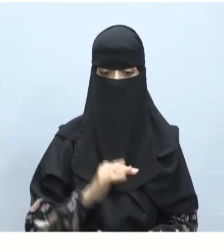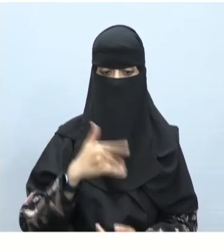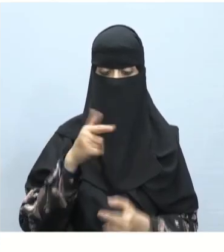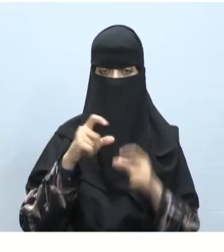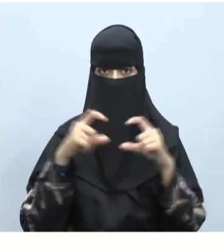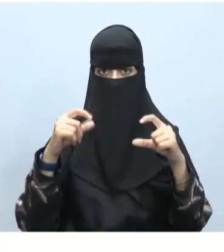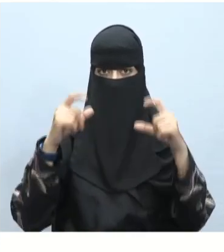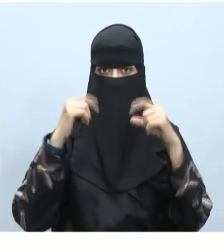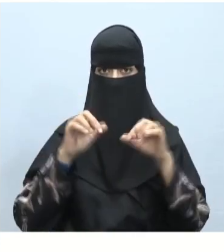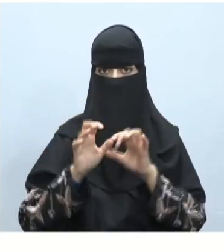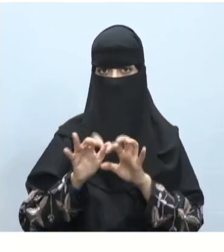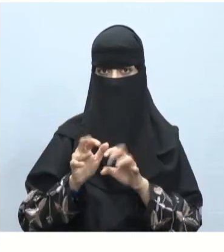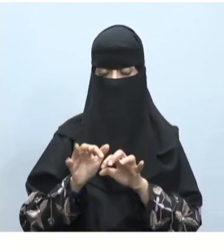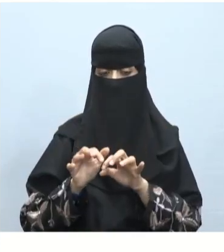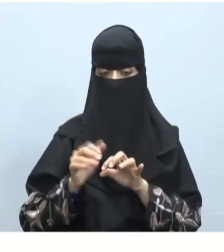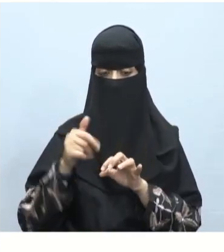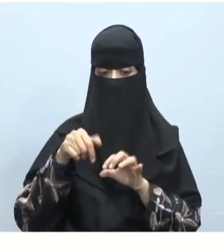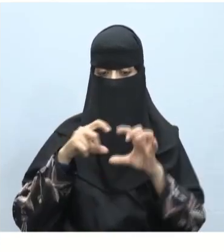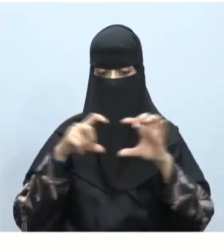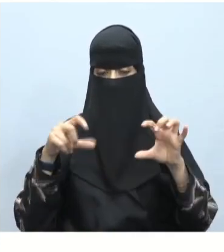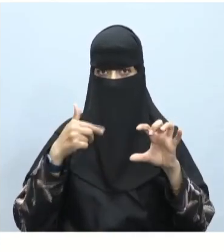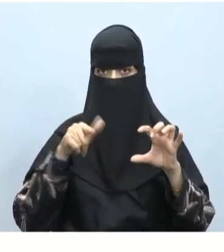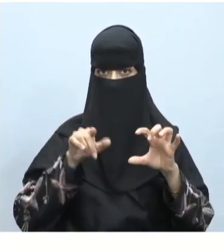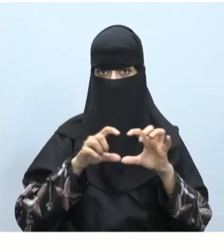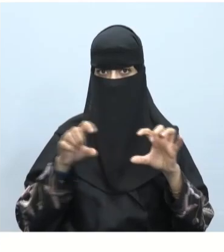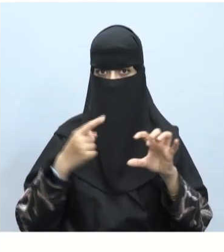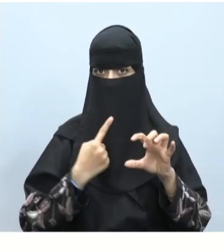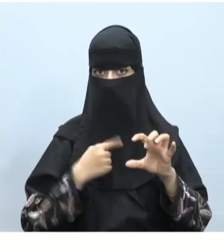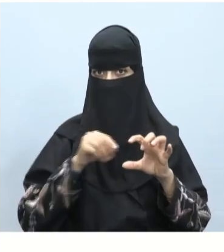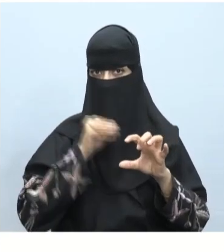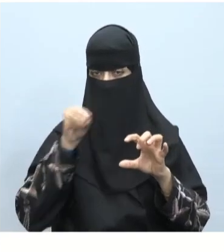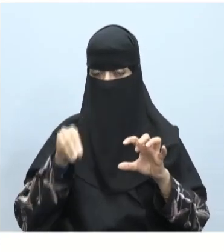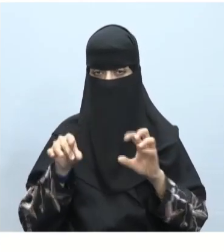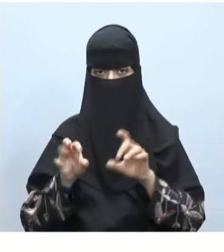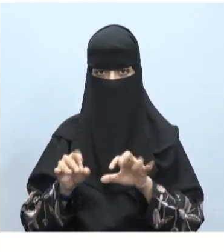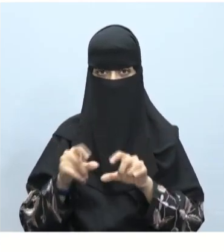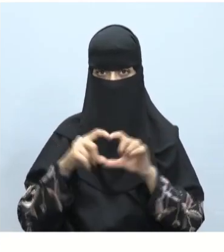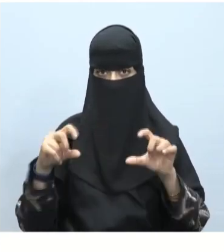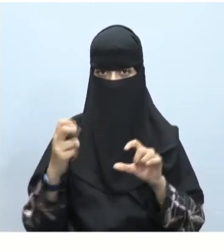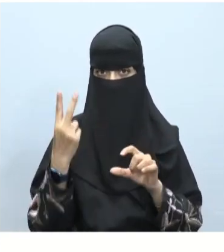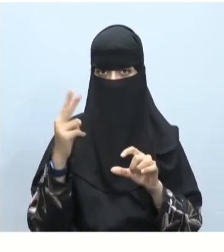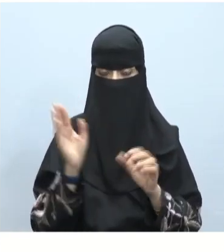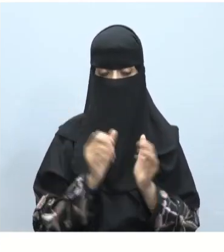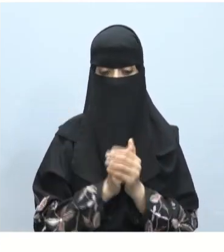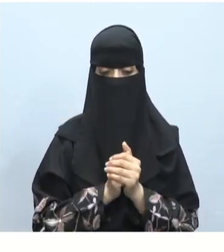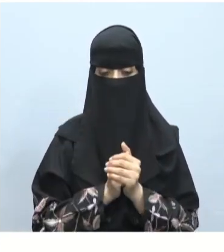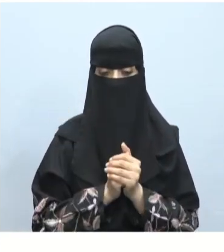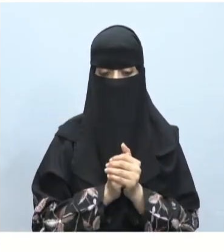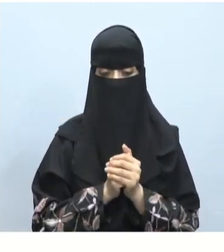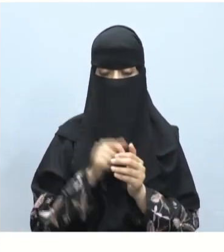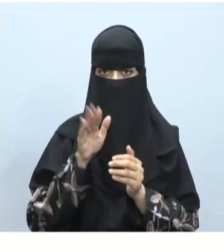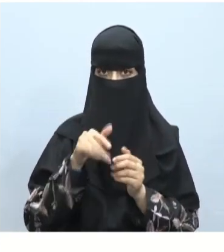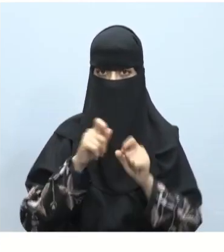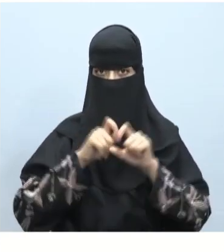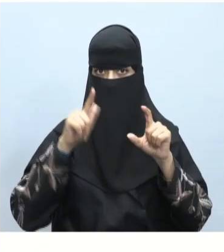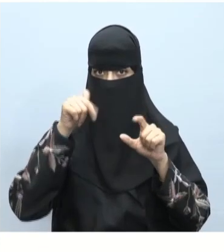ذلك نقوم بكتابة النص الذي نريد في مربع النص الجديد والذي